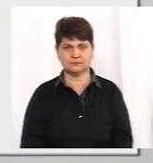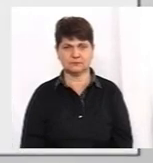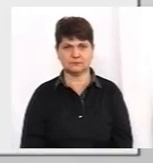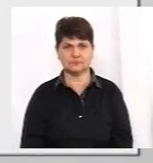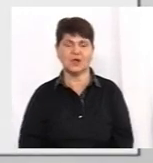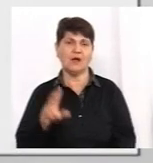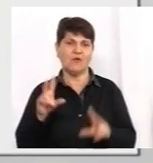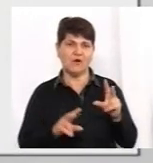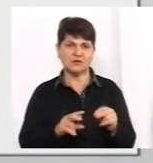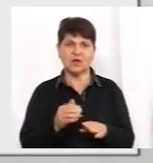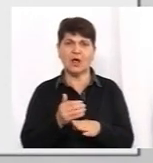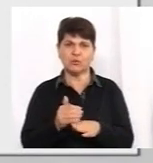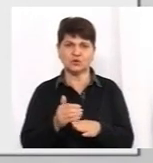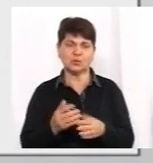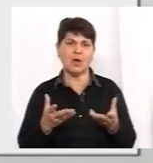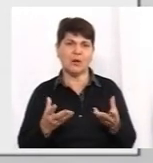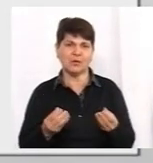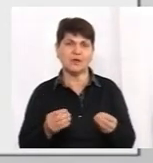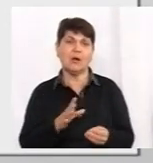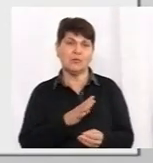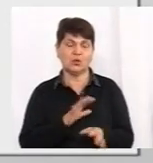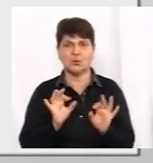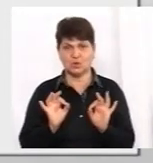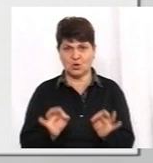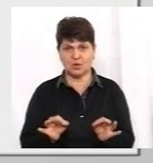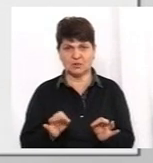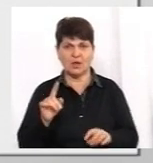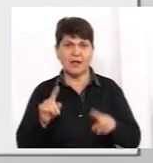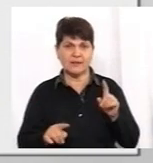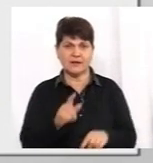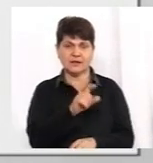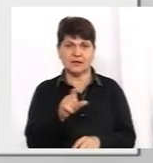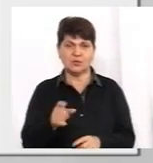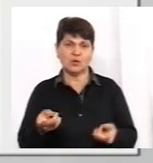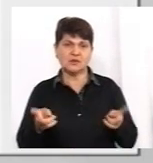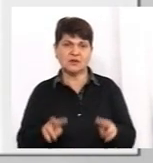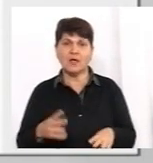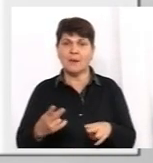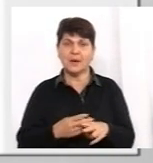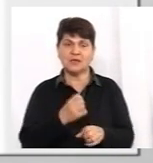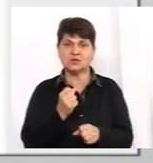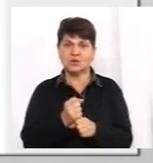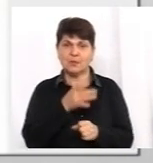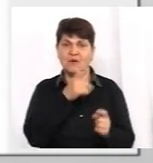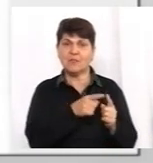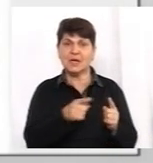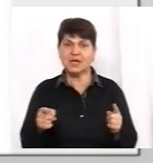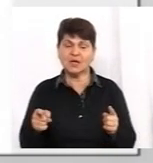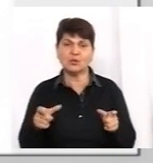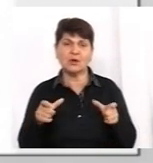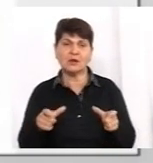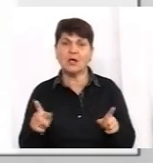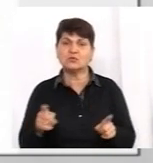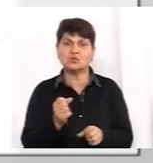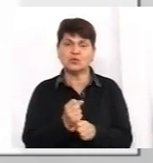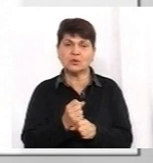Вважаю, що поступове пом'якшення було б доречним. Деякі люди залишилися без роботи у період карантину. А що